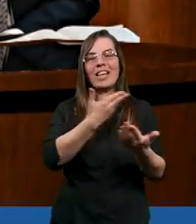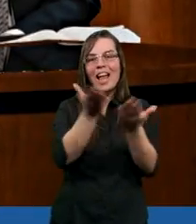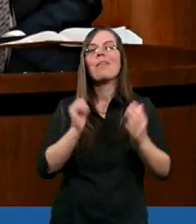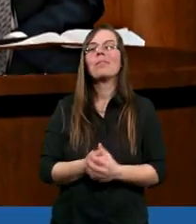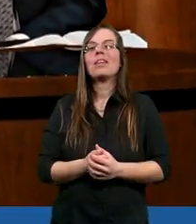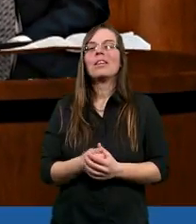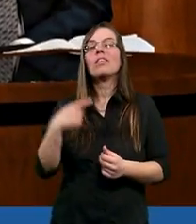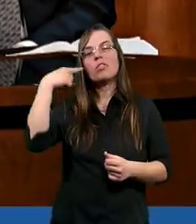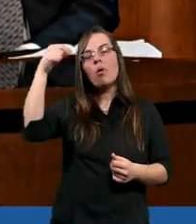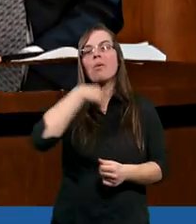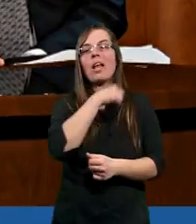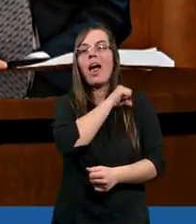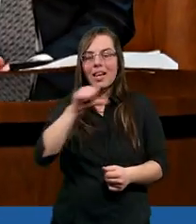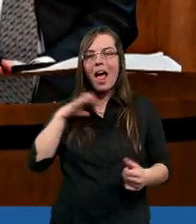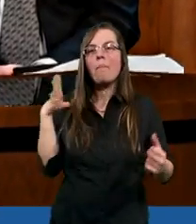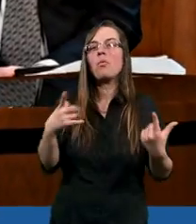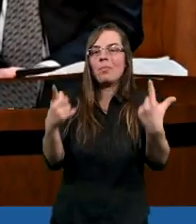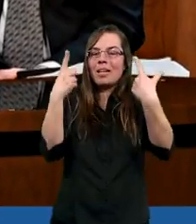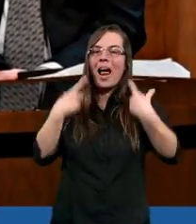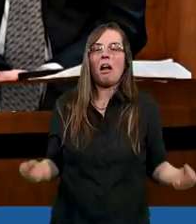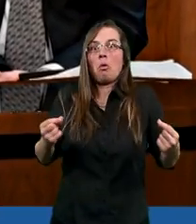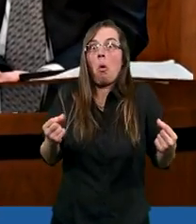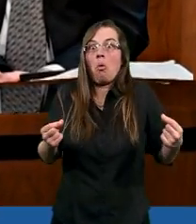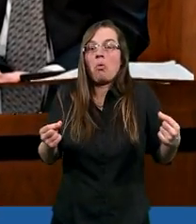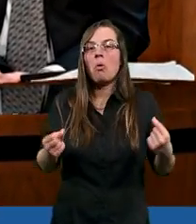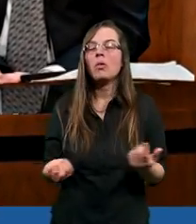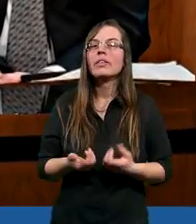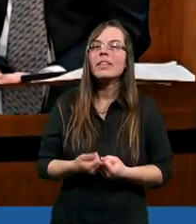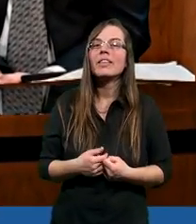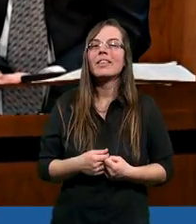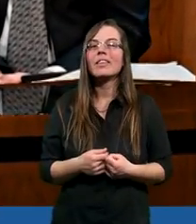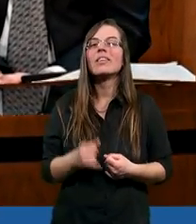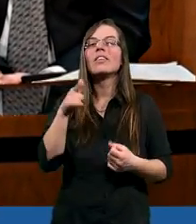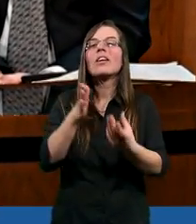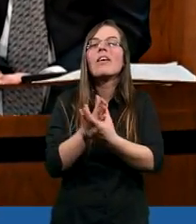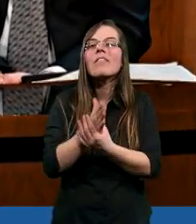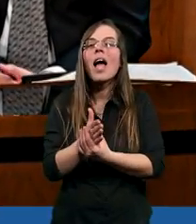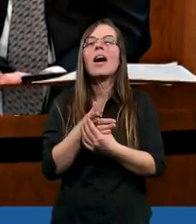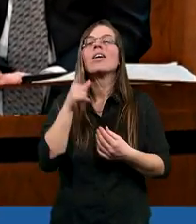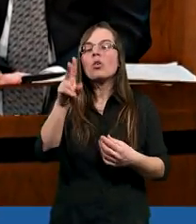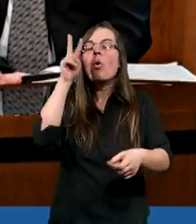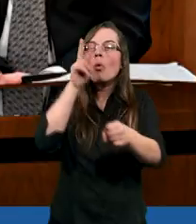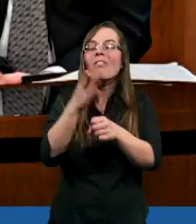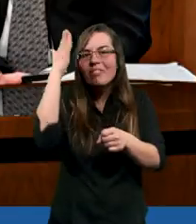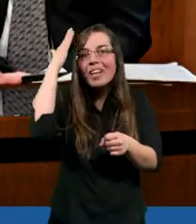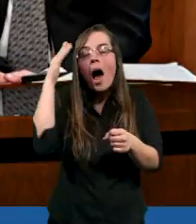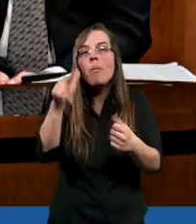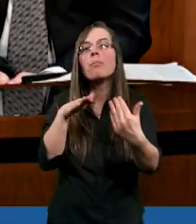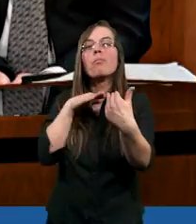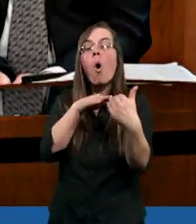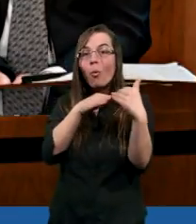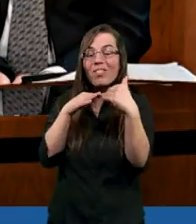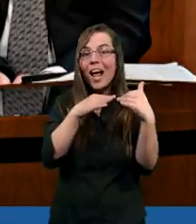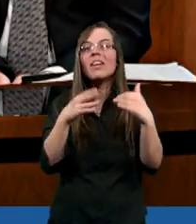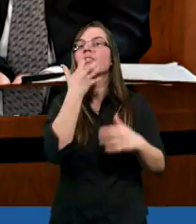Bo wreszcie, co ja sam byłem zaskoczony. Ja znałem to porównanie